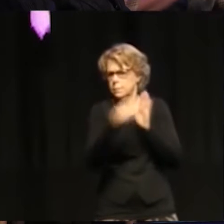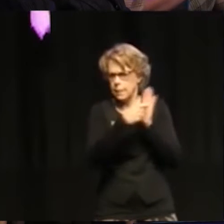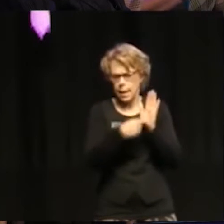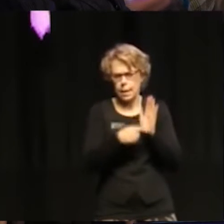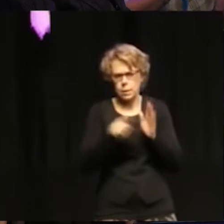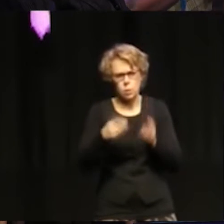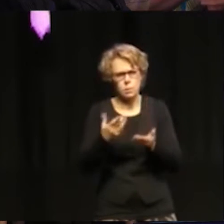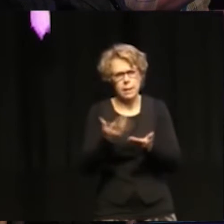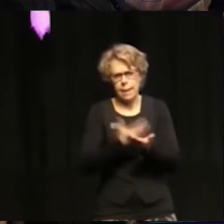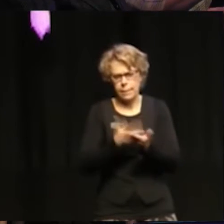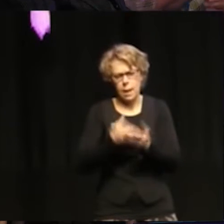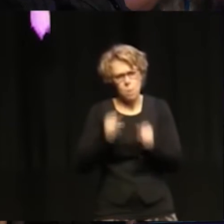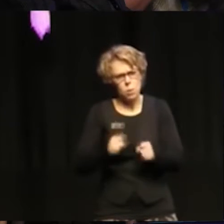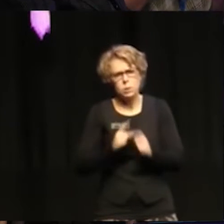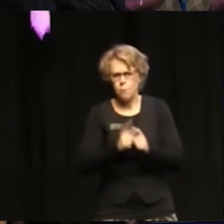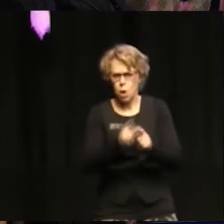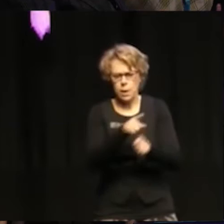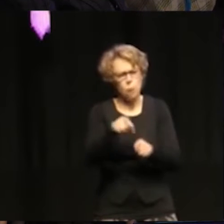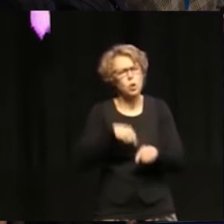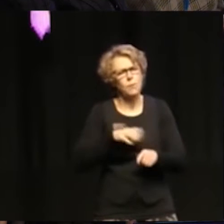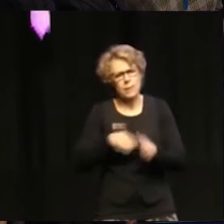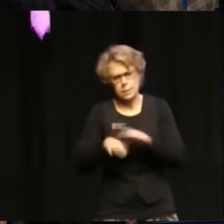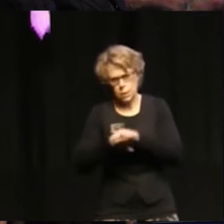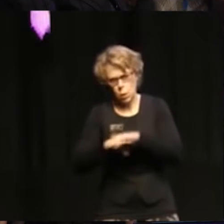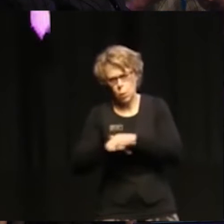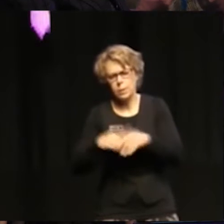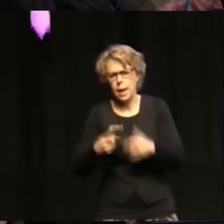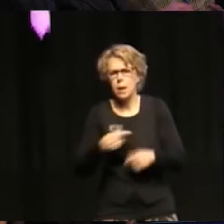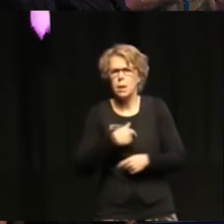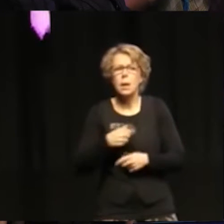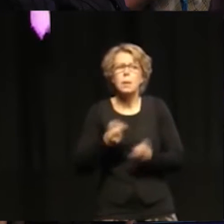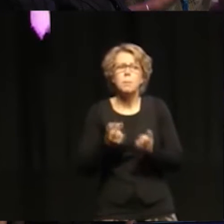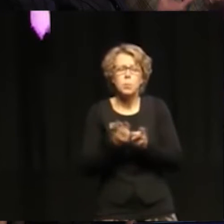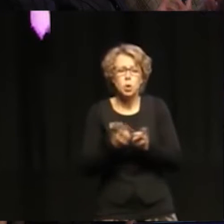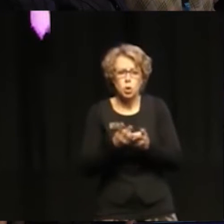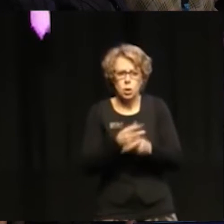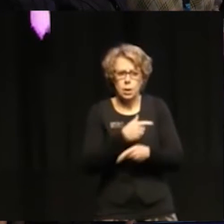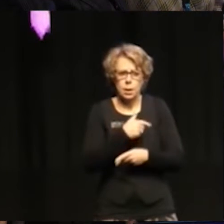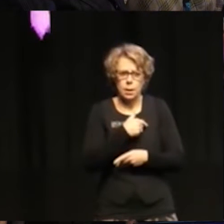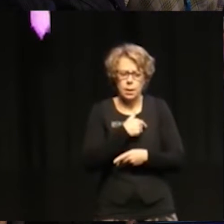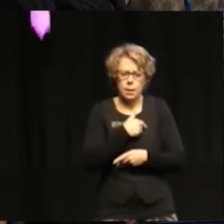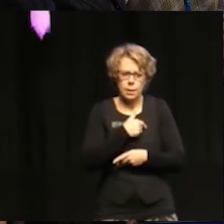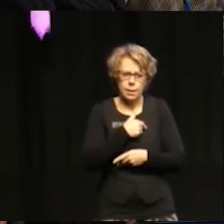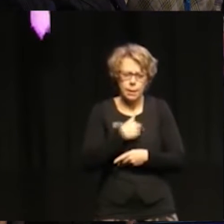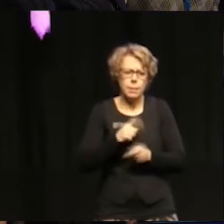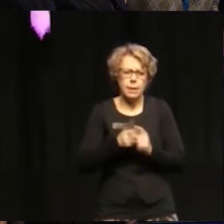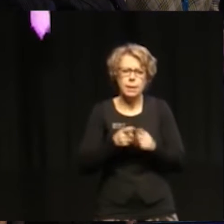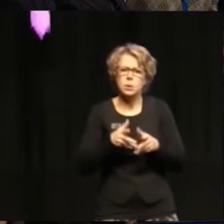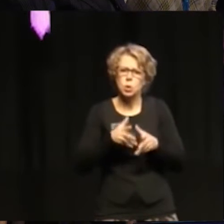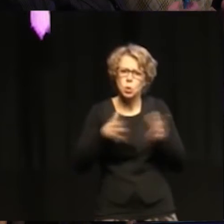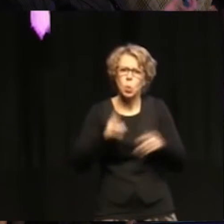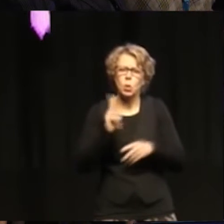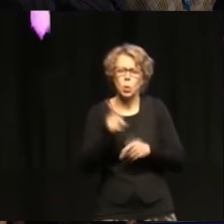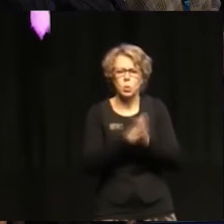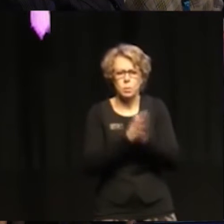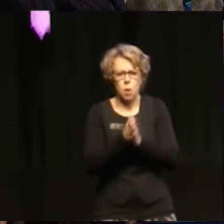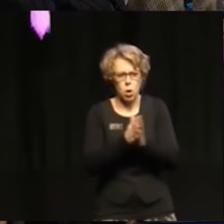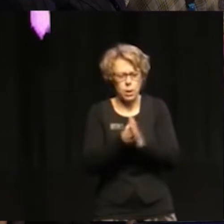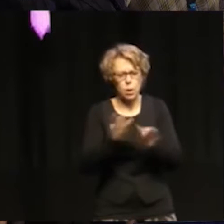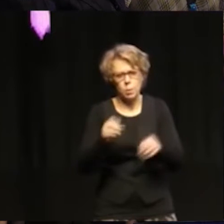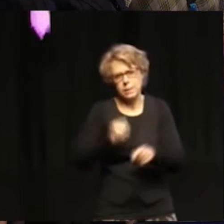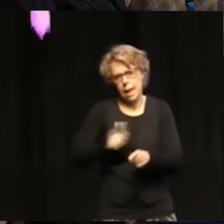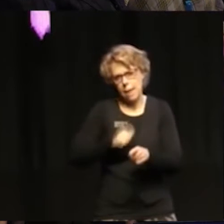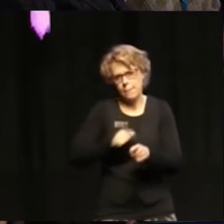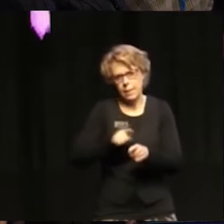something that, of course, has huge implications also for the operationalization of the agenda, for the implementation